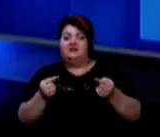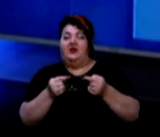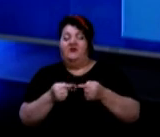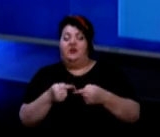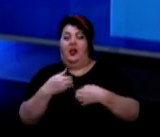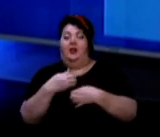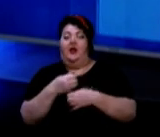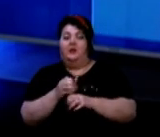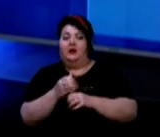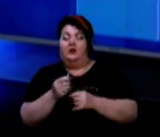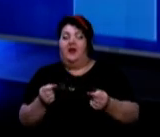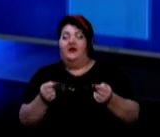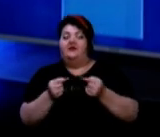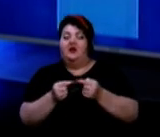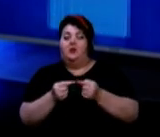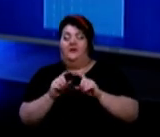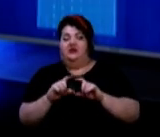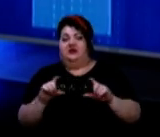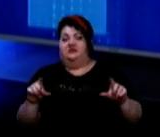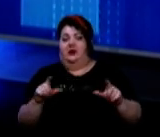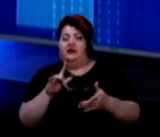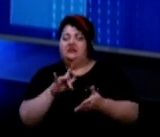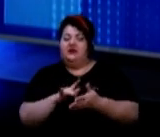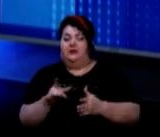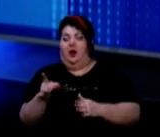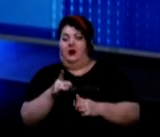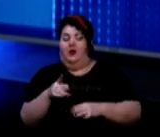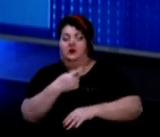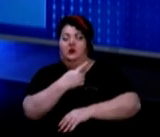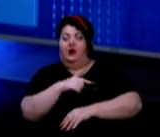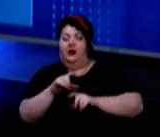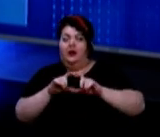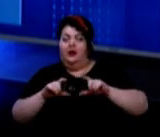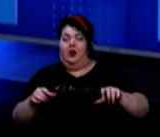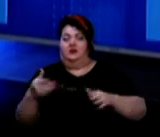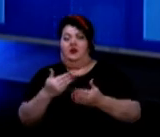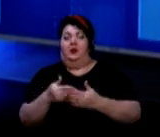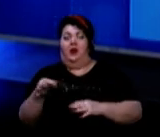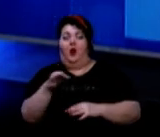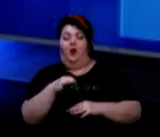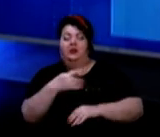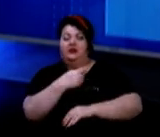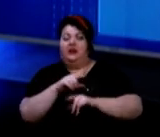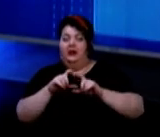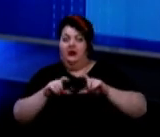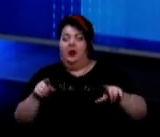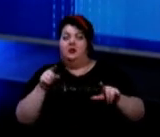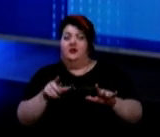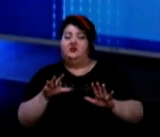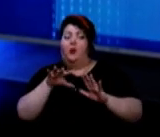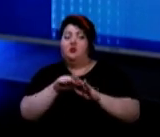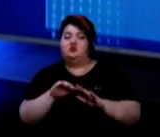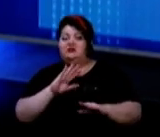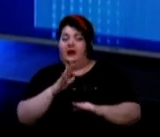лабораторіями відповідних закладів. Тобто, центральних районних лікарень, наприклад, обласна лікарня, і в тому числі наша